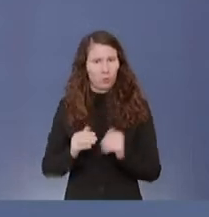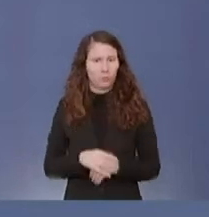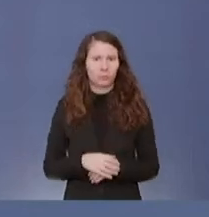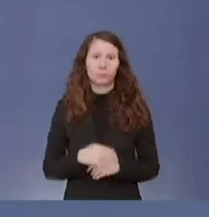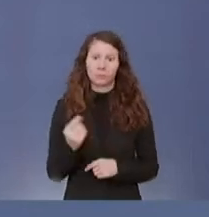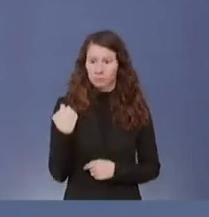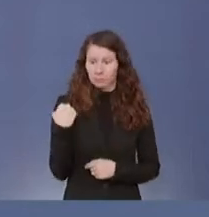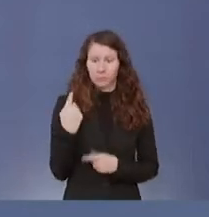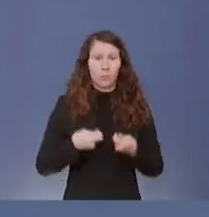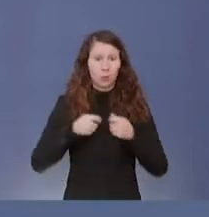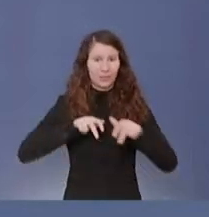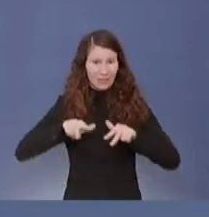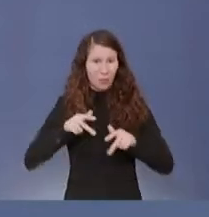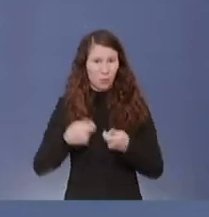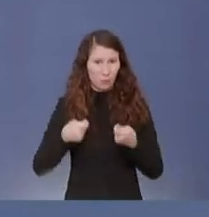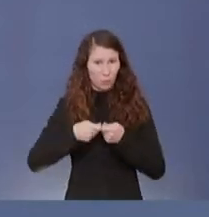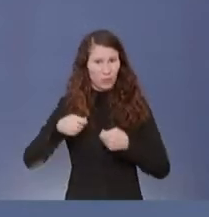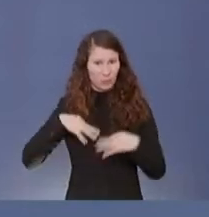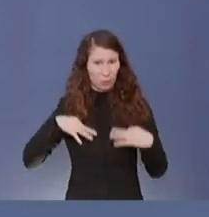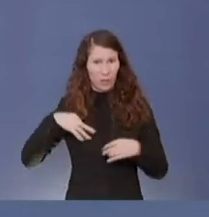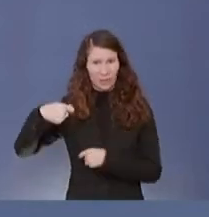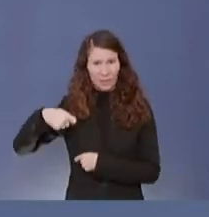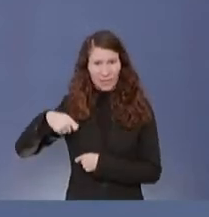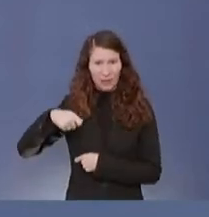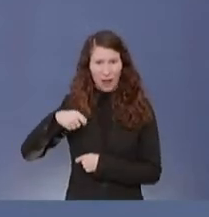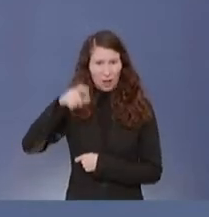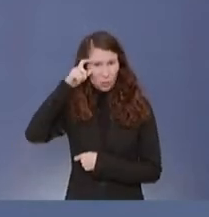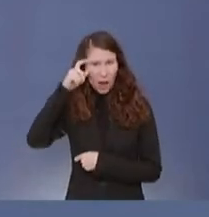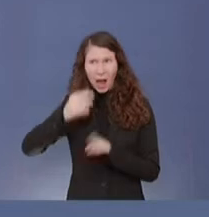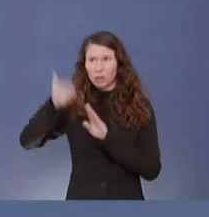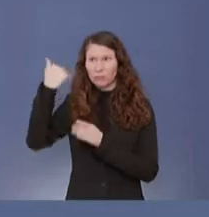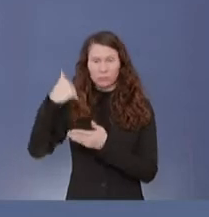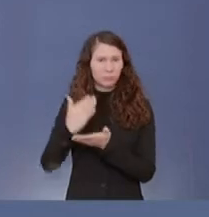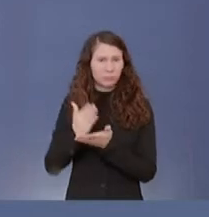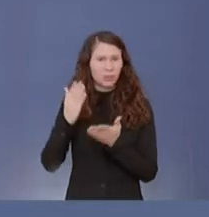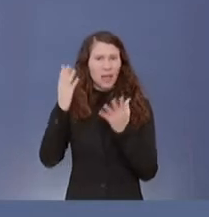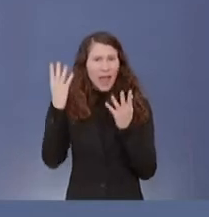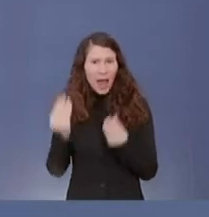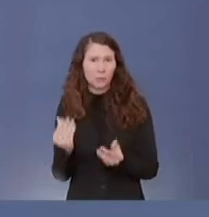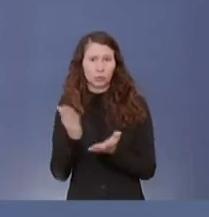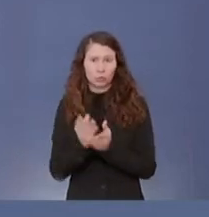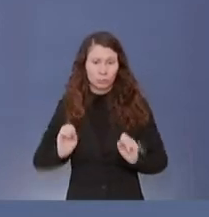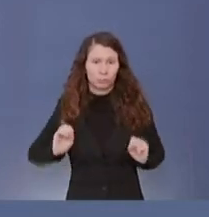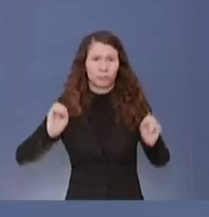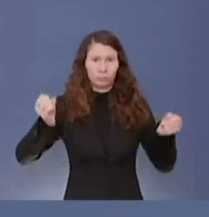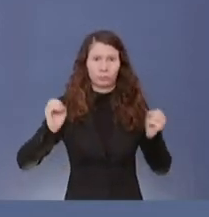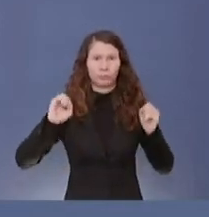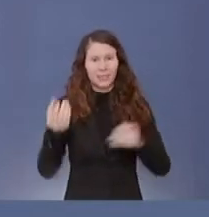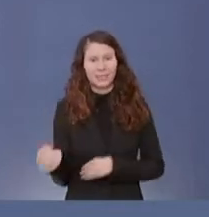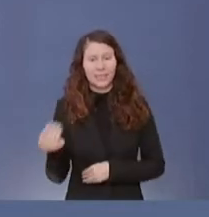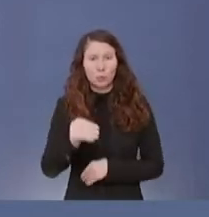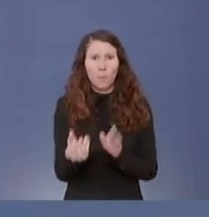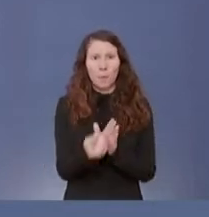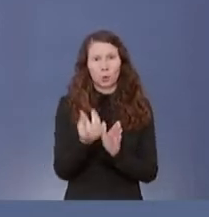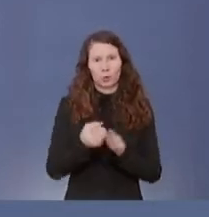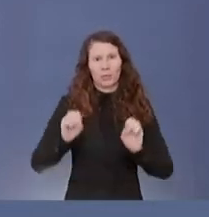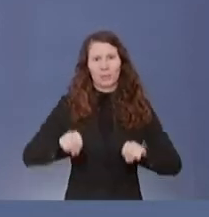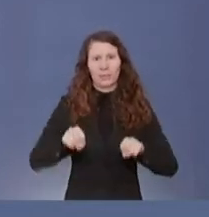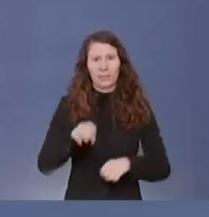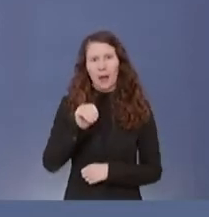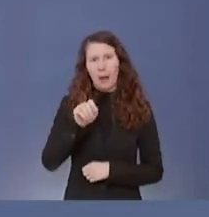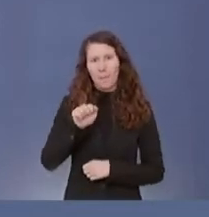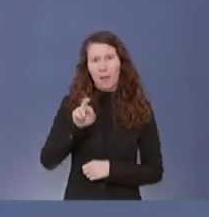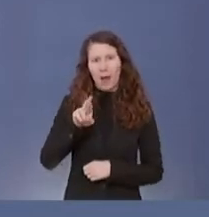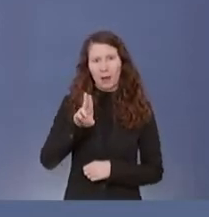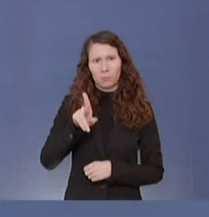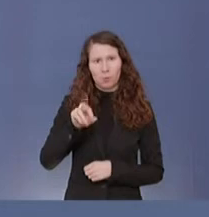Bundesgesundheitsminister, seit Herbst letzten Jahres dafür eingesetzt, dass eine zusätzliche Produktionskapazität in Marburg aufgebaut